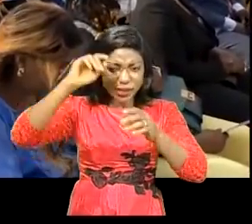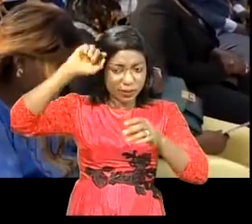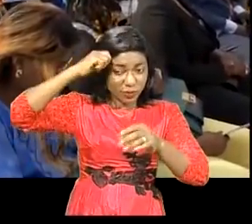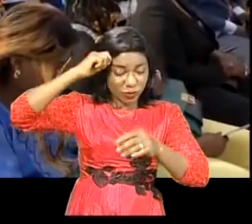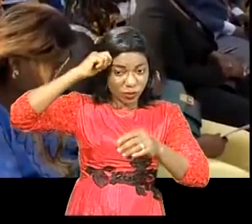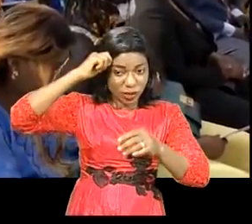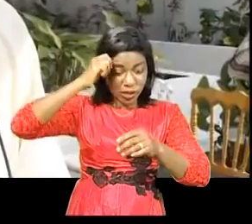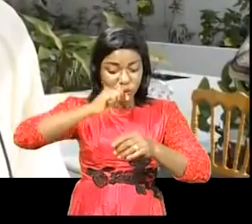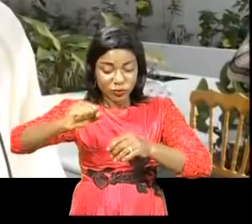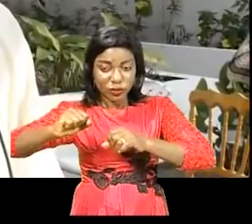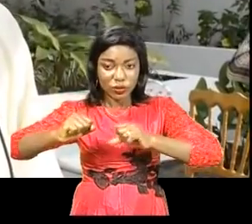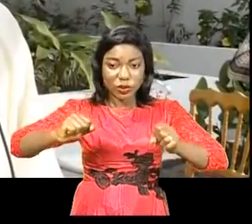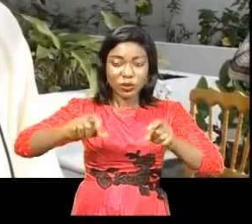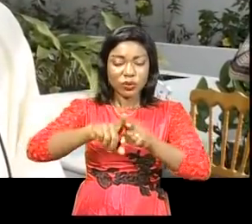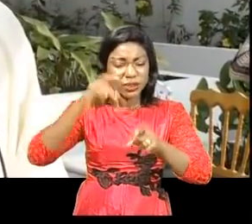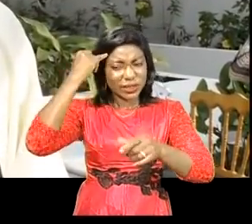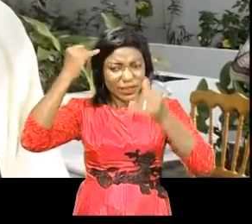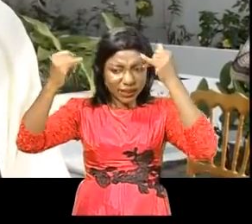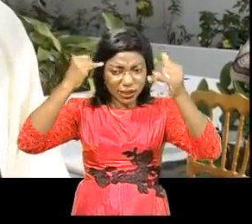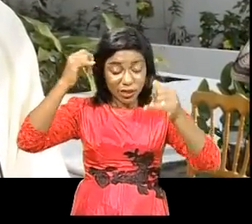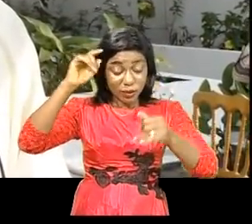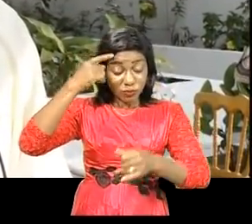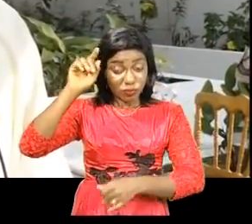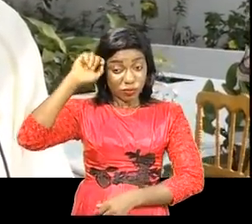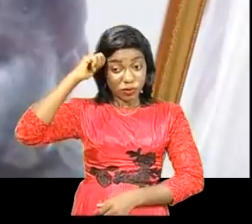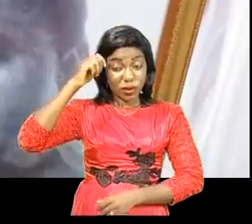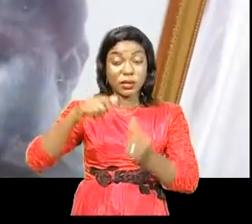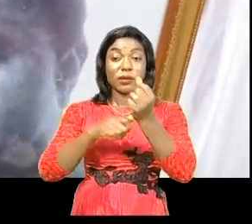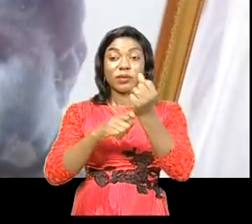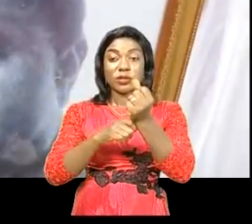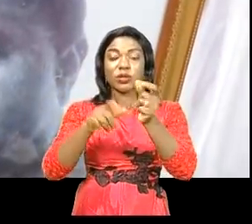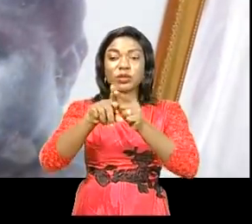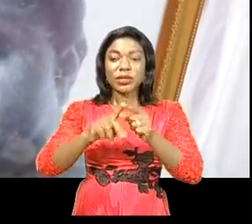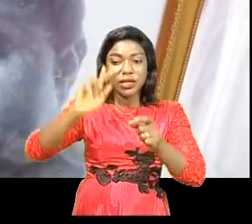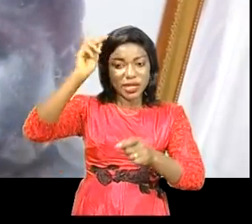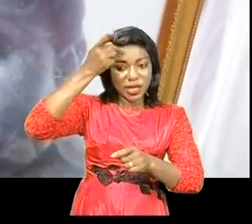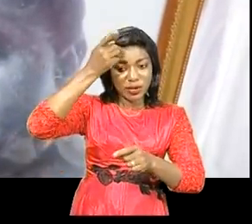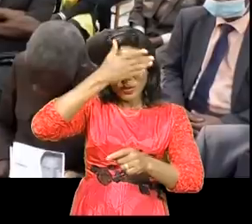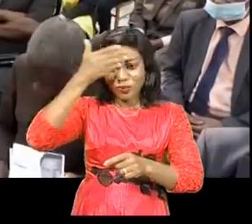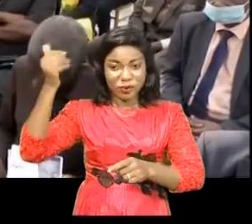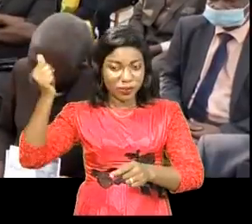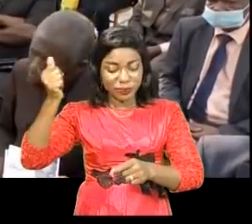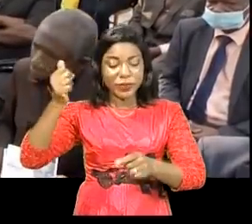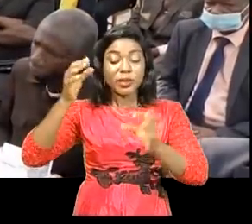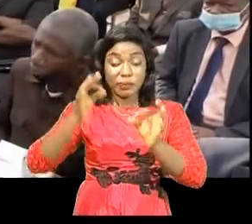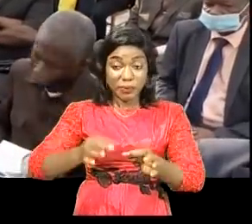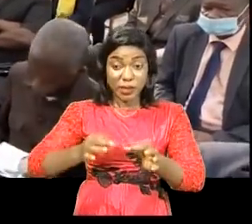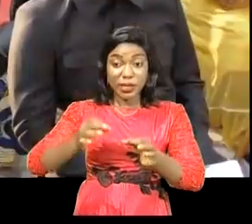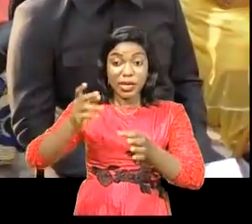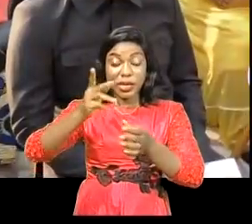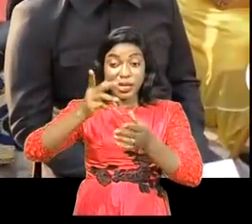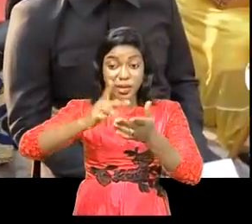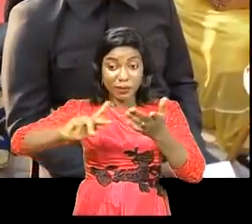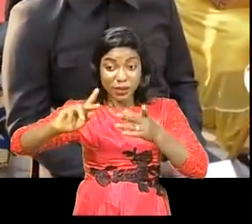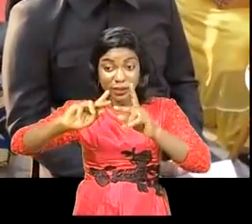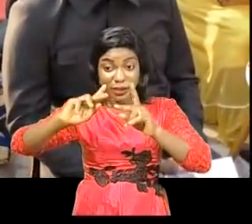gauche et à droite des idées émergent pour penser cet homme comme un héros oublié le parti dont il est fondateur a